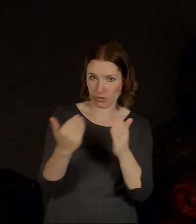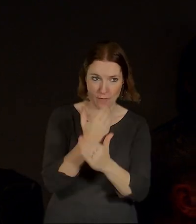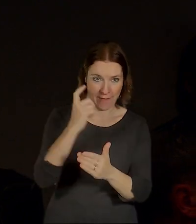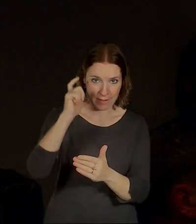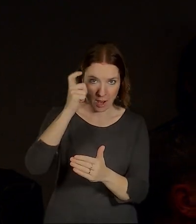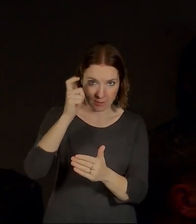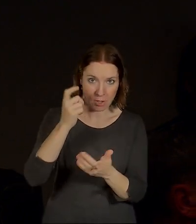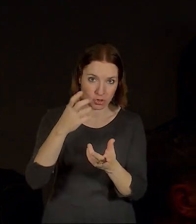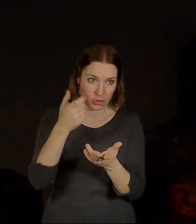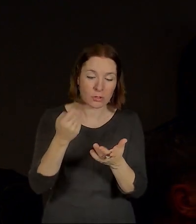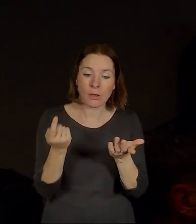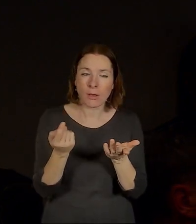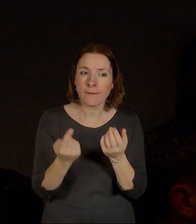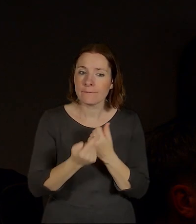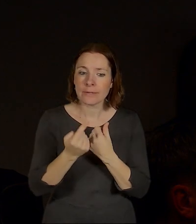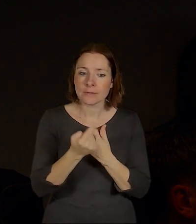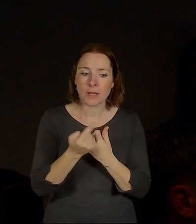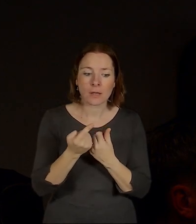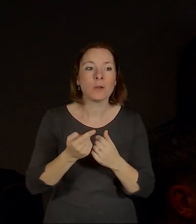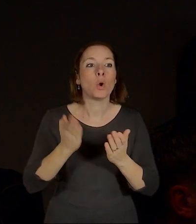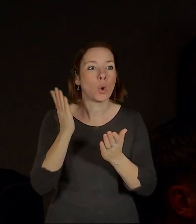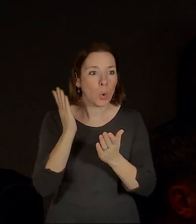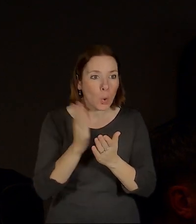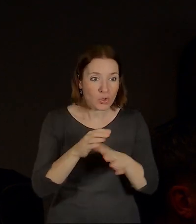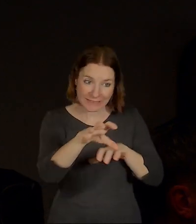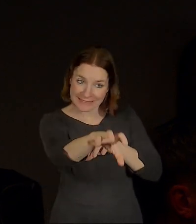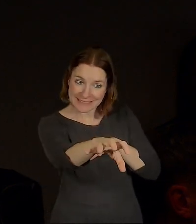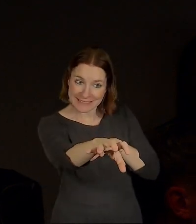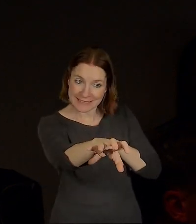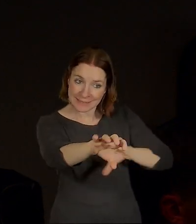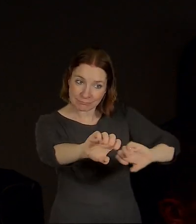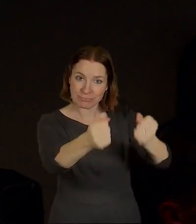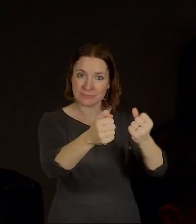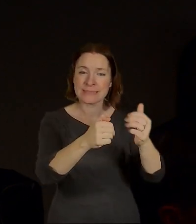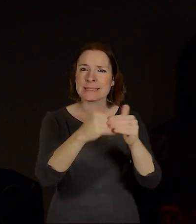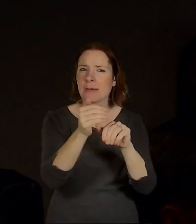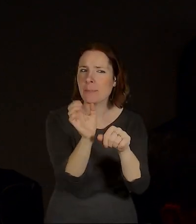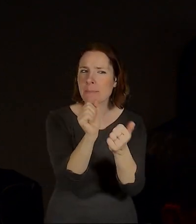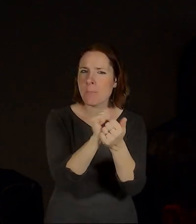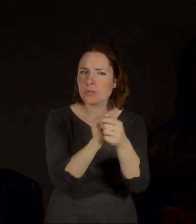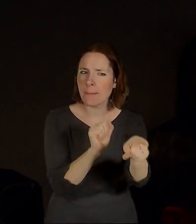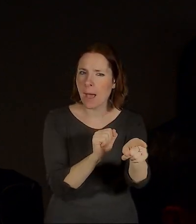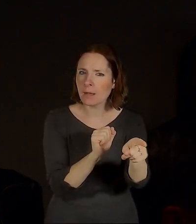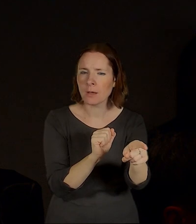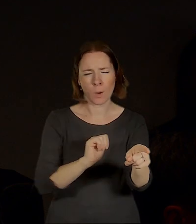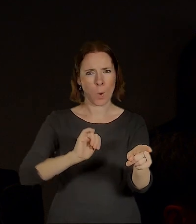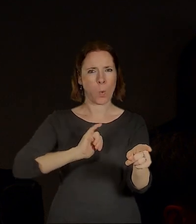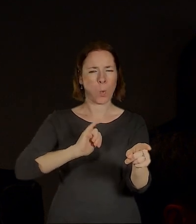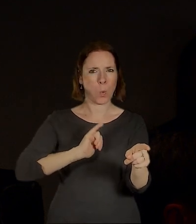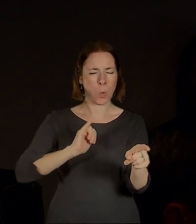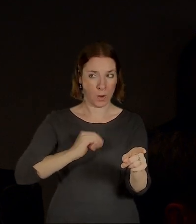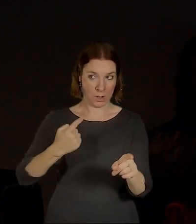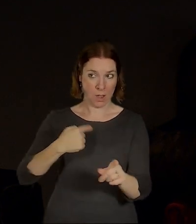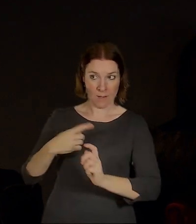tak najednou tam budete mít stavební pozemek. Takže já bych chtěl vědět, tehdy, když jsem psal teda tenhle ten